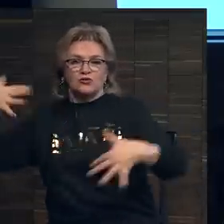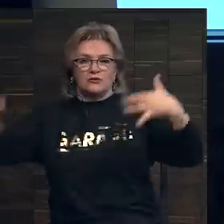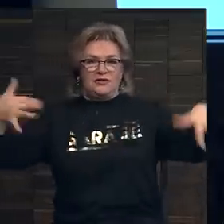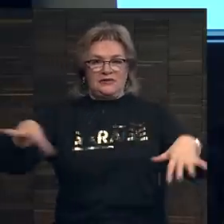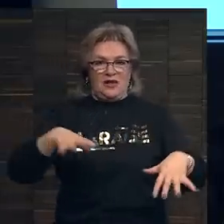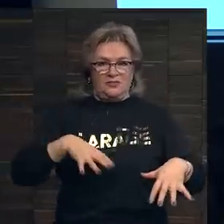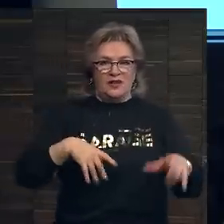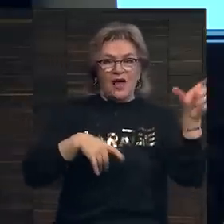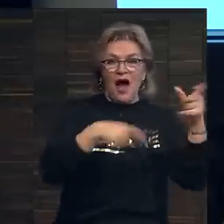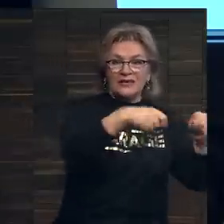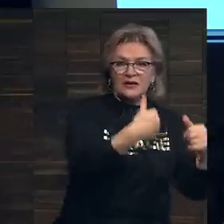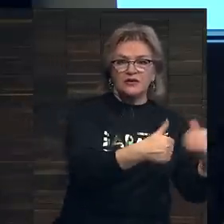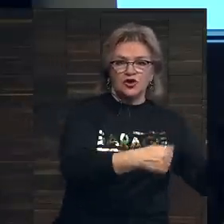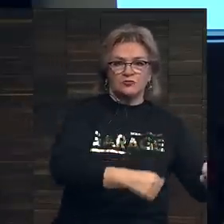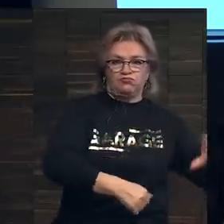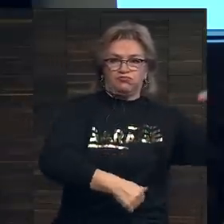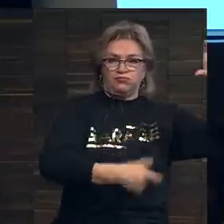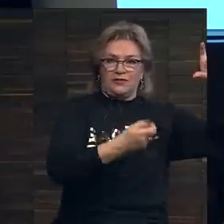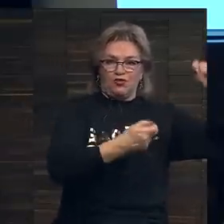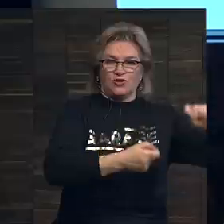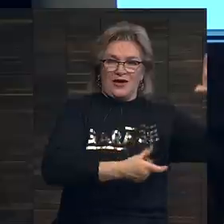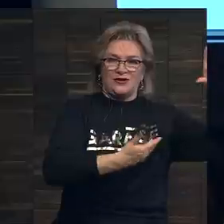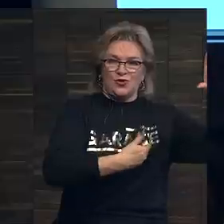Доля дилеров сейчас, получается, растет немножко.